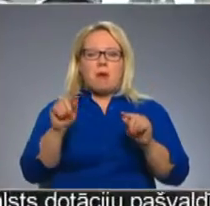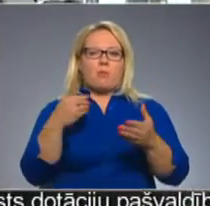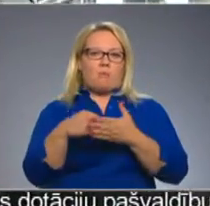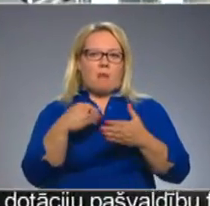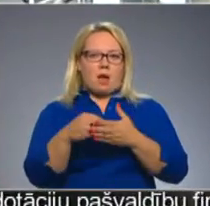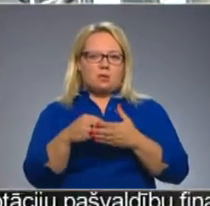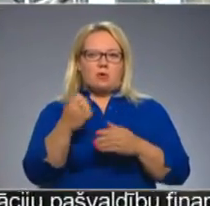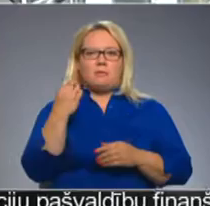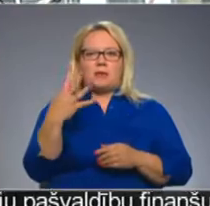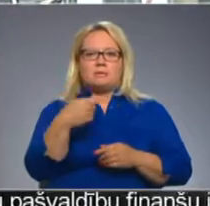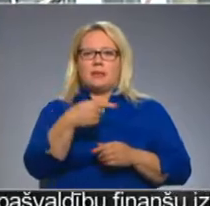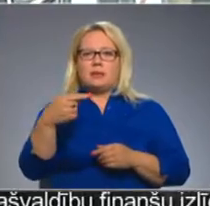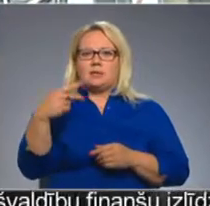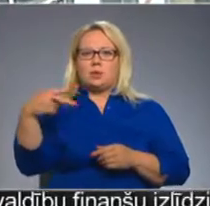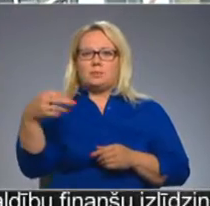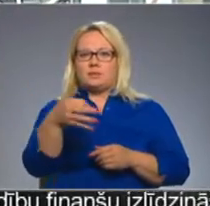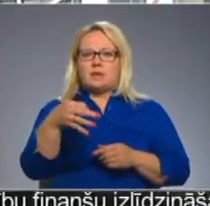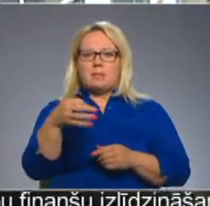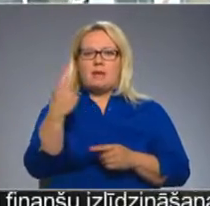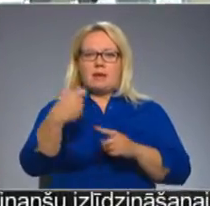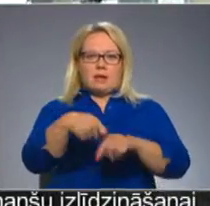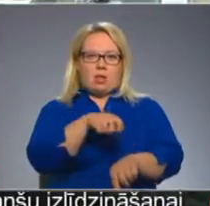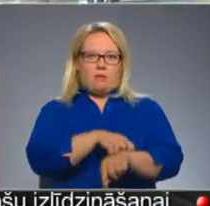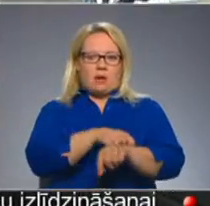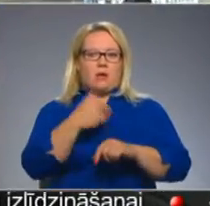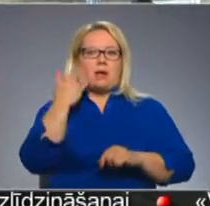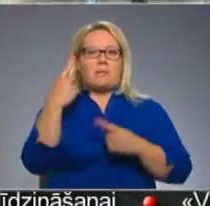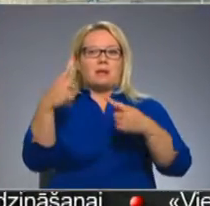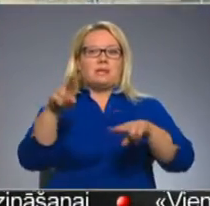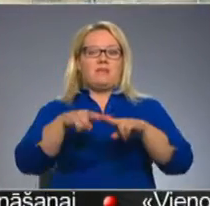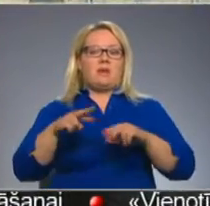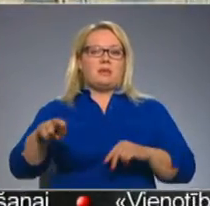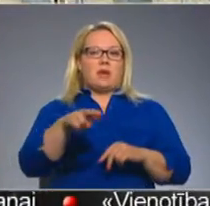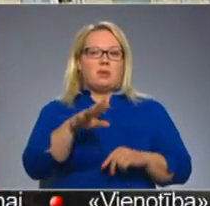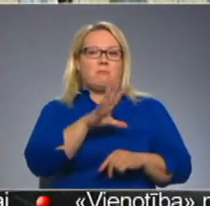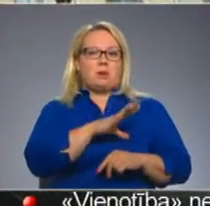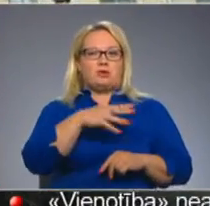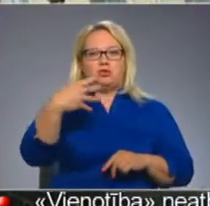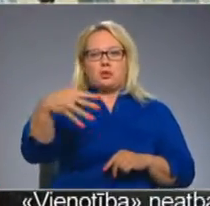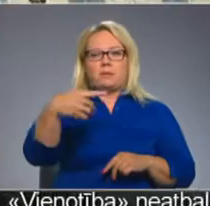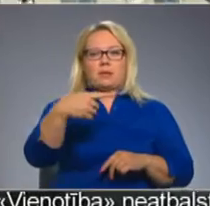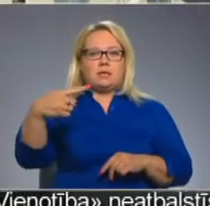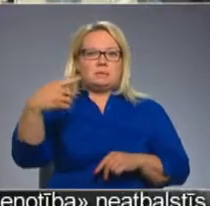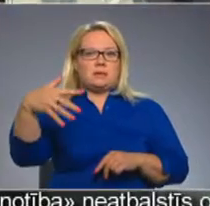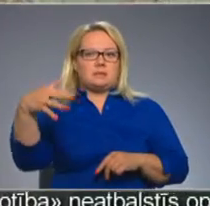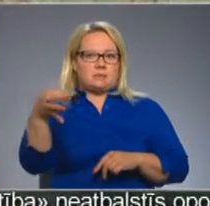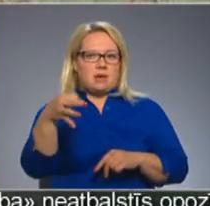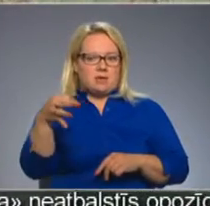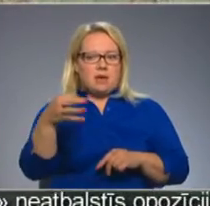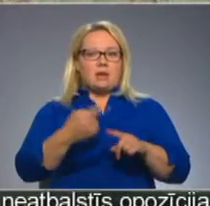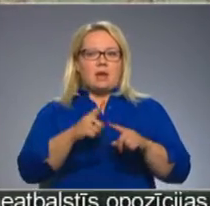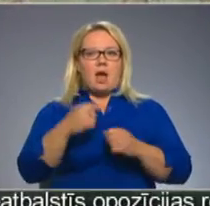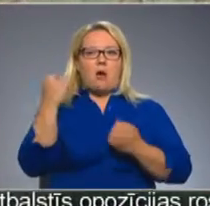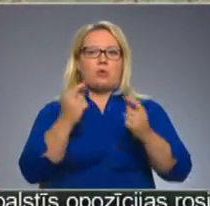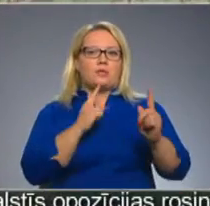maksu 15 līdz 20 centus par kilometru, kamēr citviet reģionā tie bijuši 40 līdz 50 centi. Tā